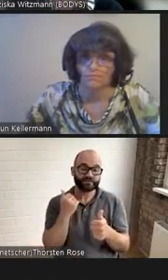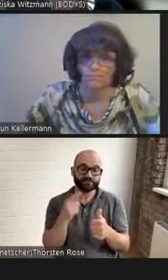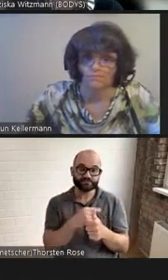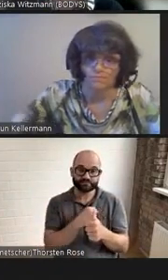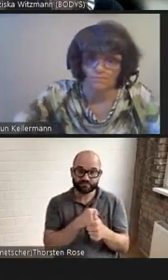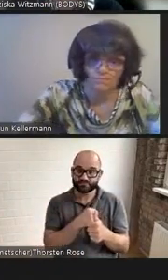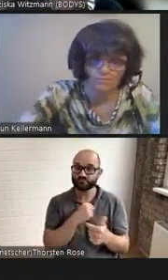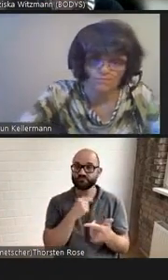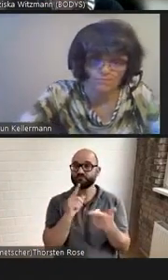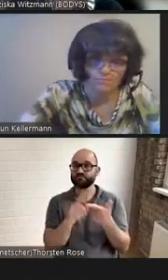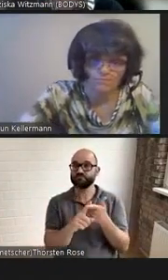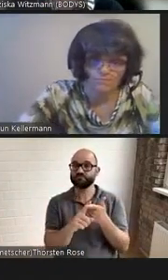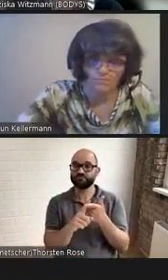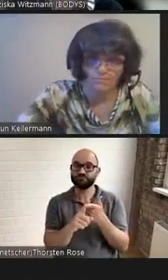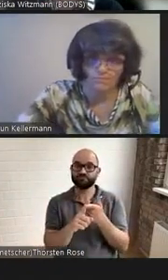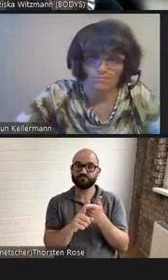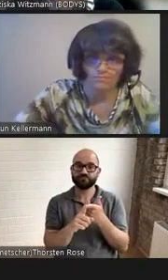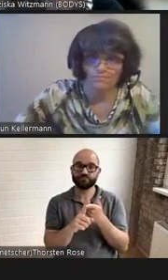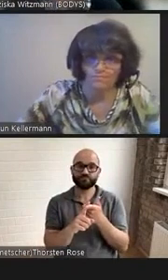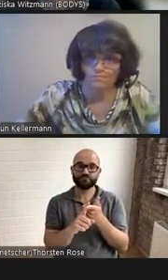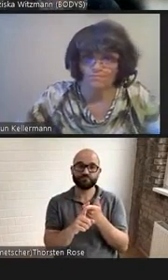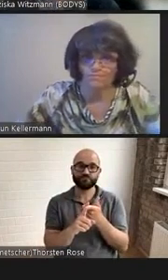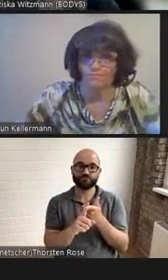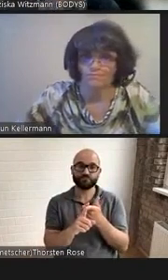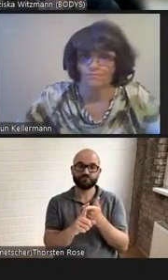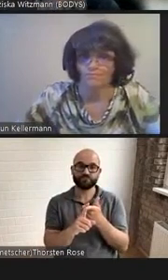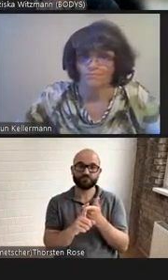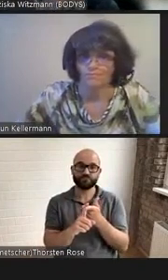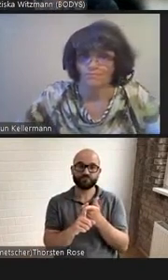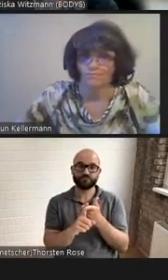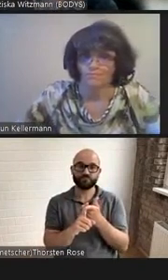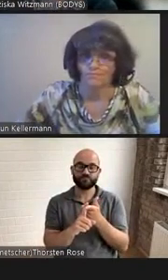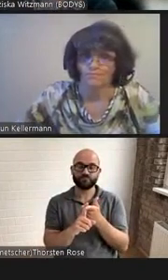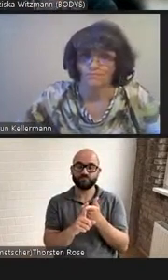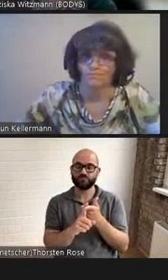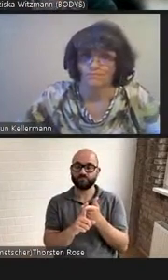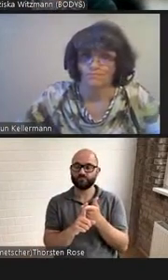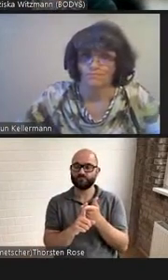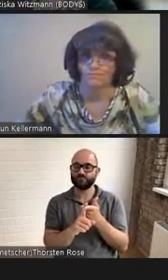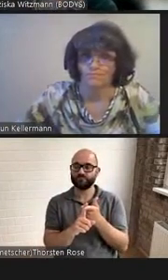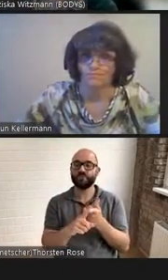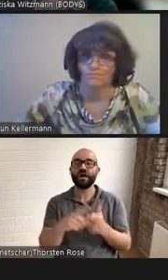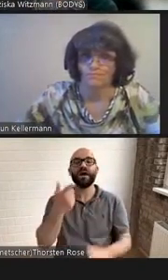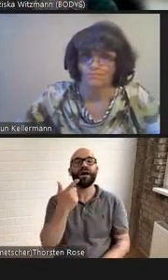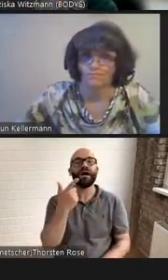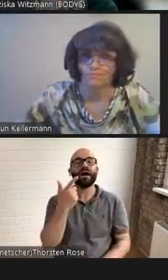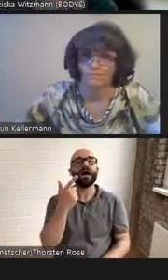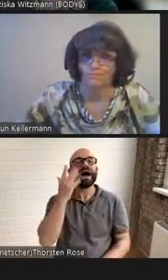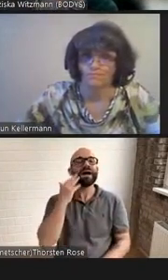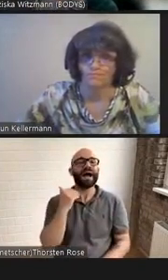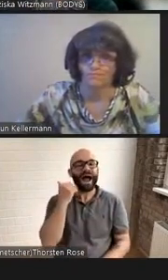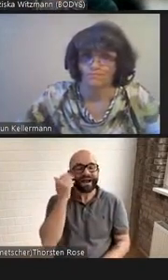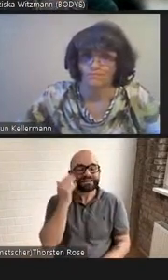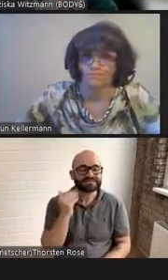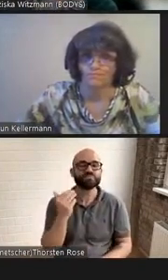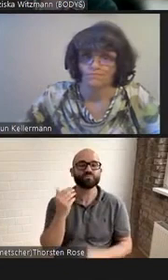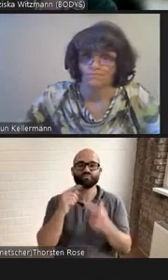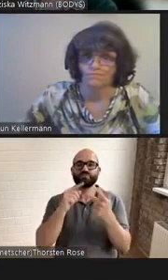aber auch Fragen von Race oder auch Fragen nach sozialer